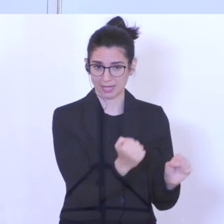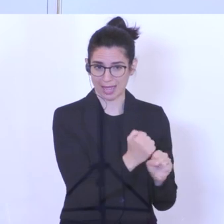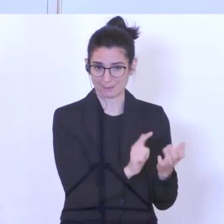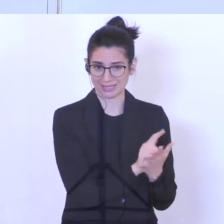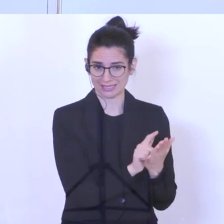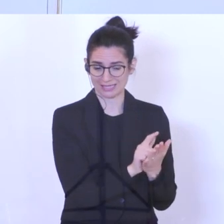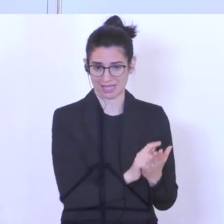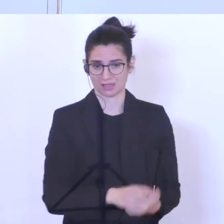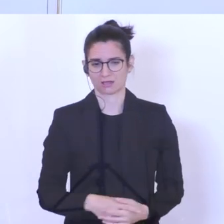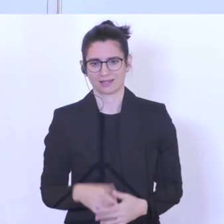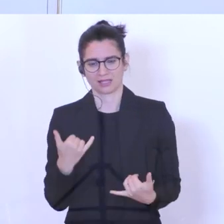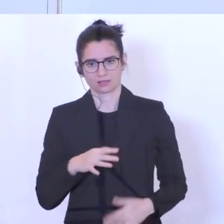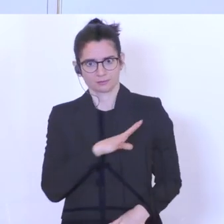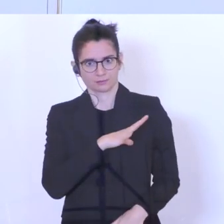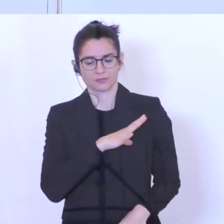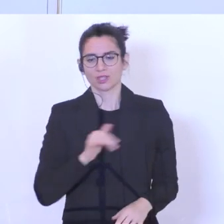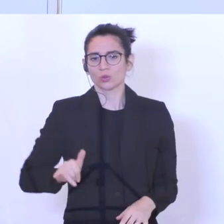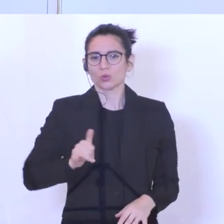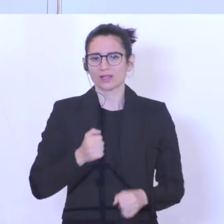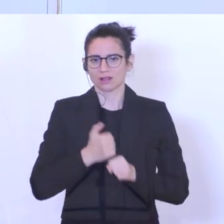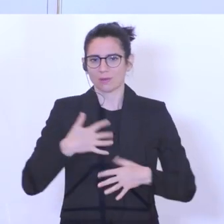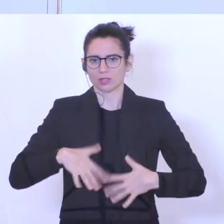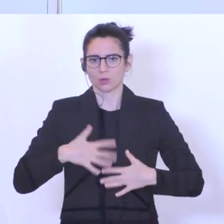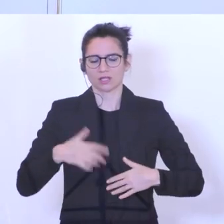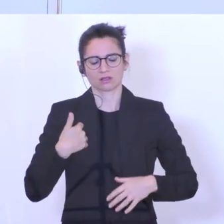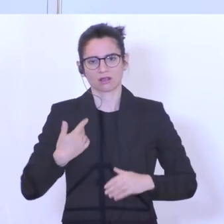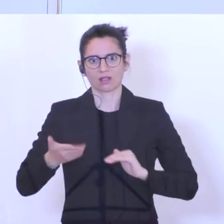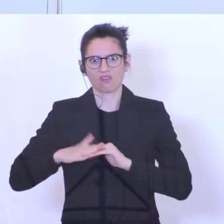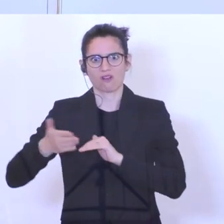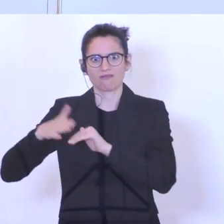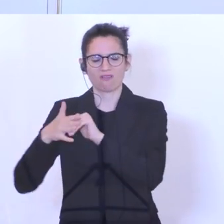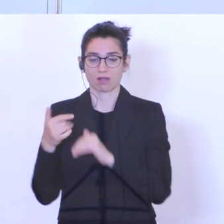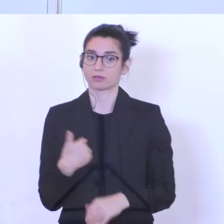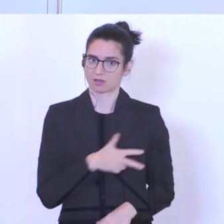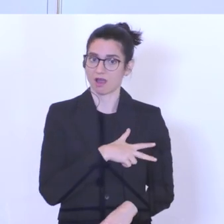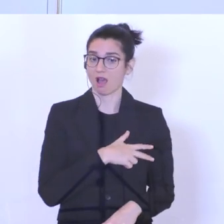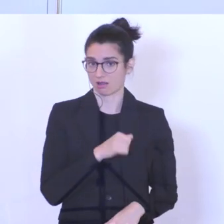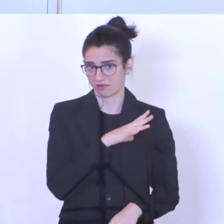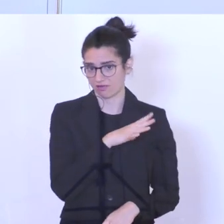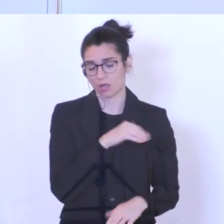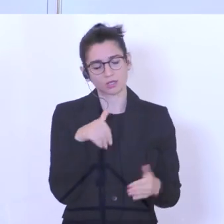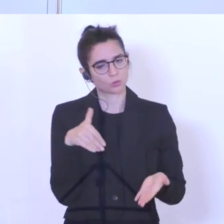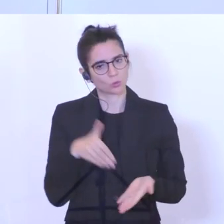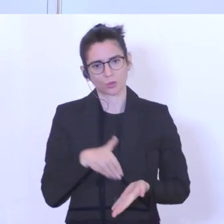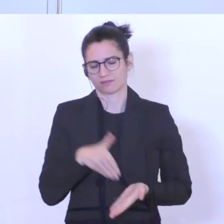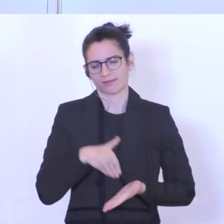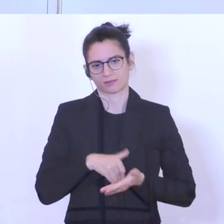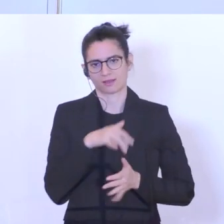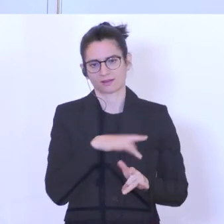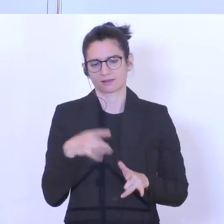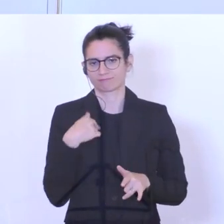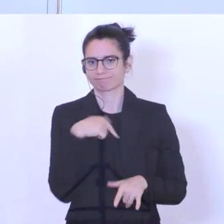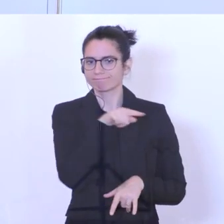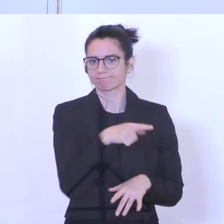Die Gefahr, dass die Jugendarbeitslosigkeit steigt, ist somit eine sehr reale und es ist notwendig, dass wir entsprechende Schritte